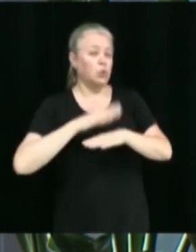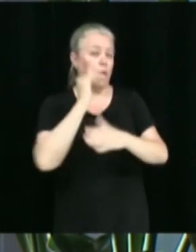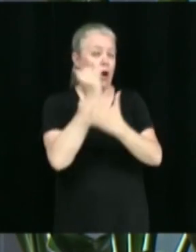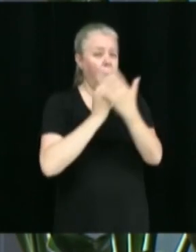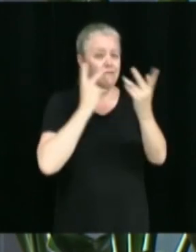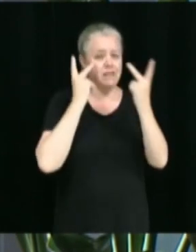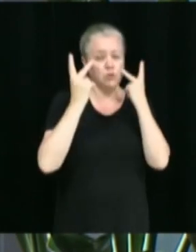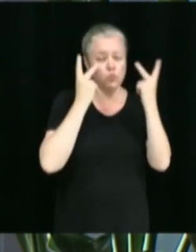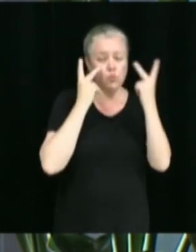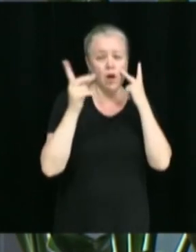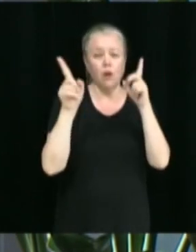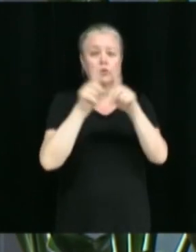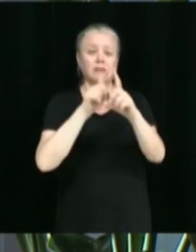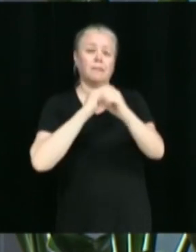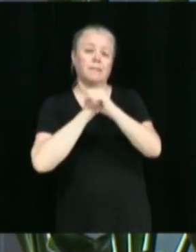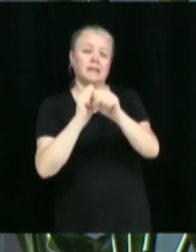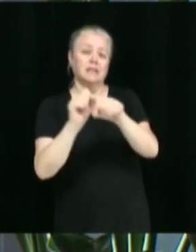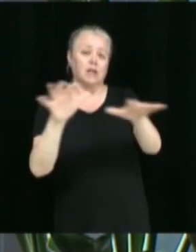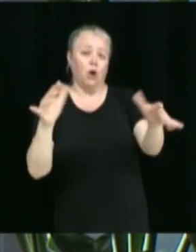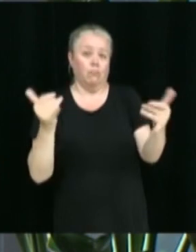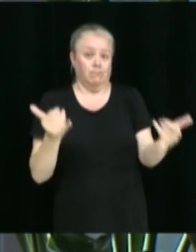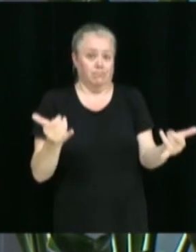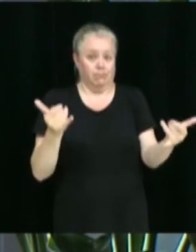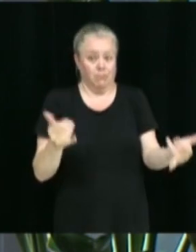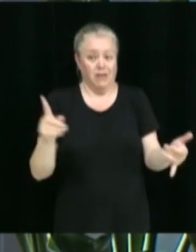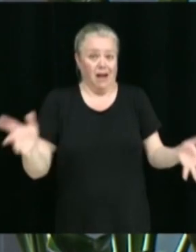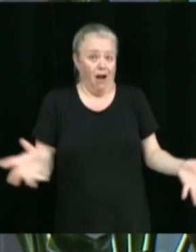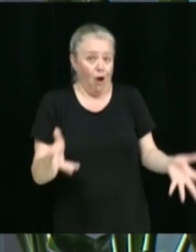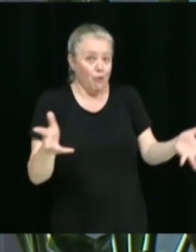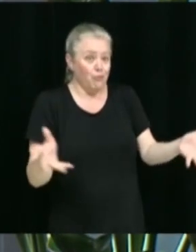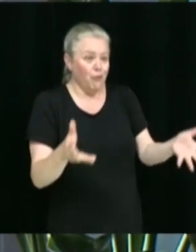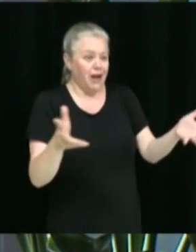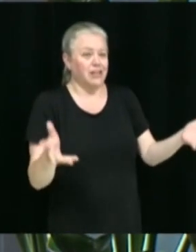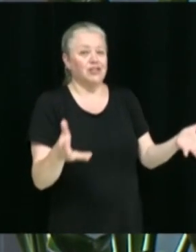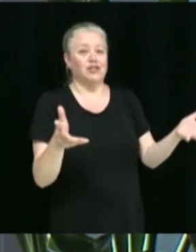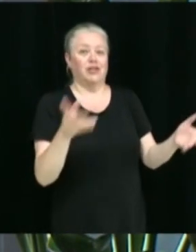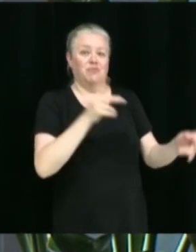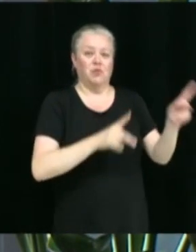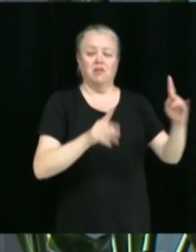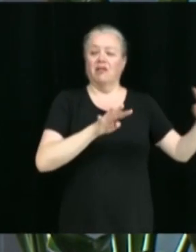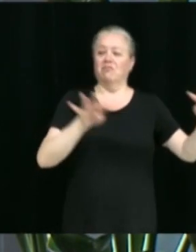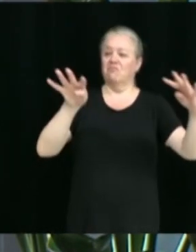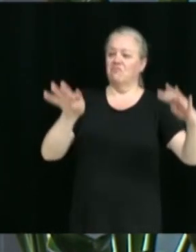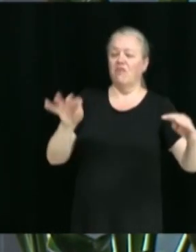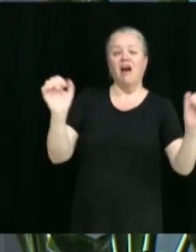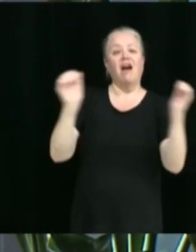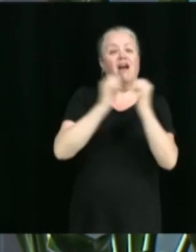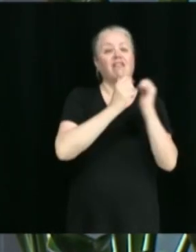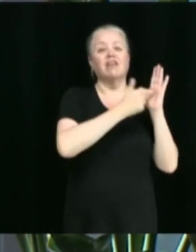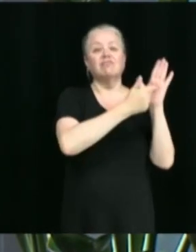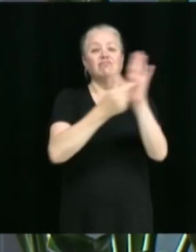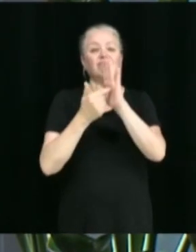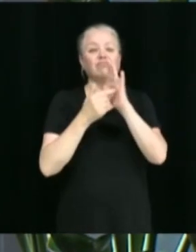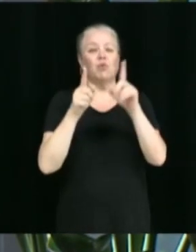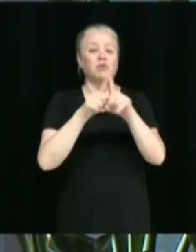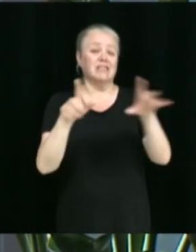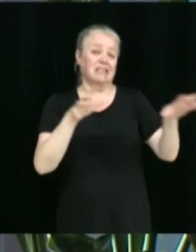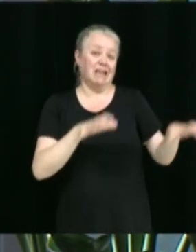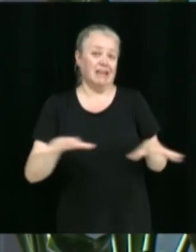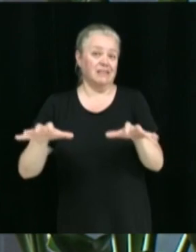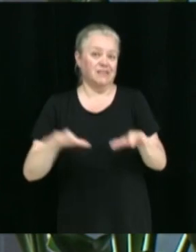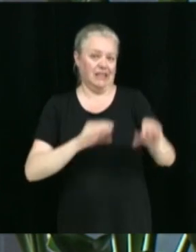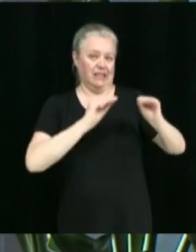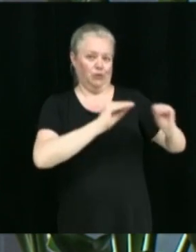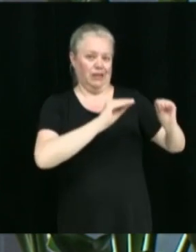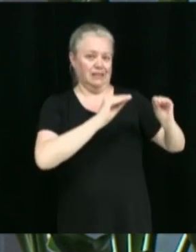'encourager l'appréciation des arts visuels auprès de divers publics par le biais d'exposions et d'activités éducatives. Par cette résolution, la